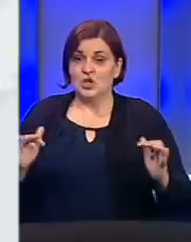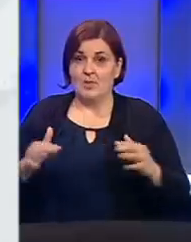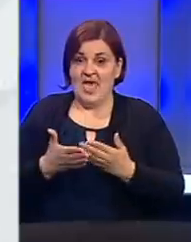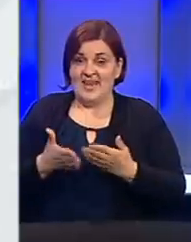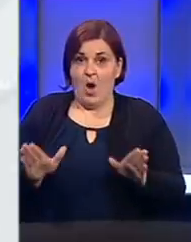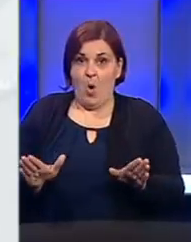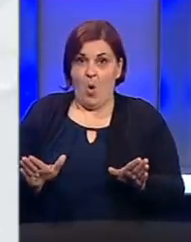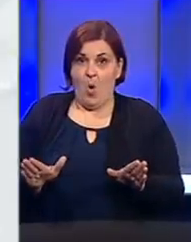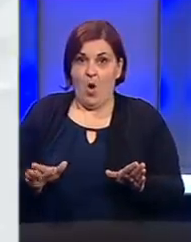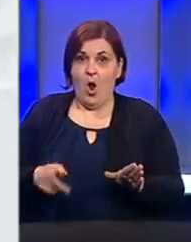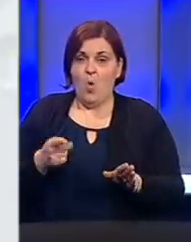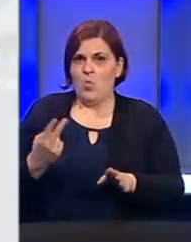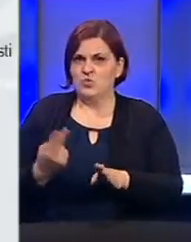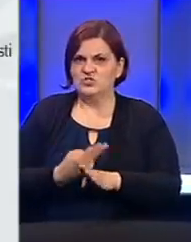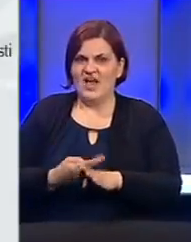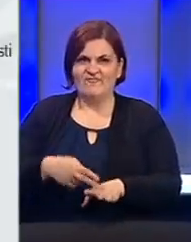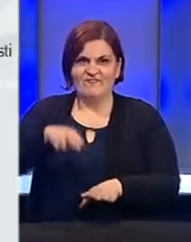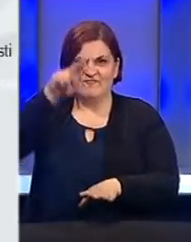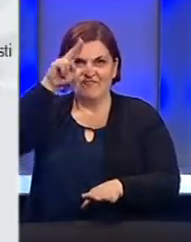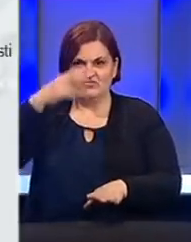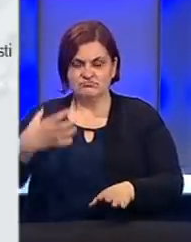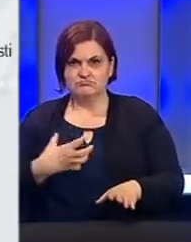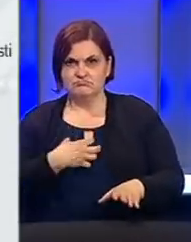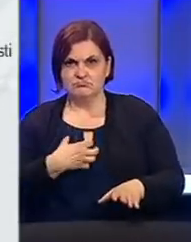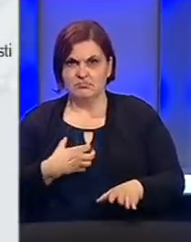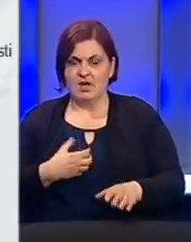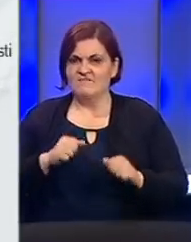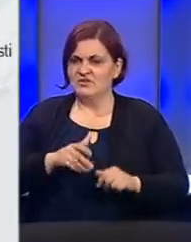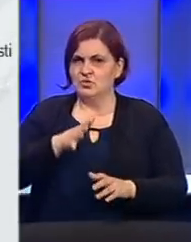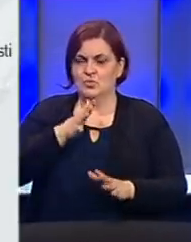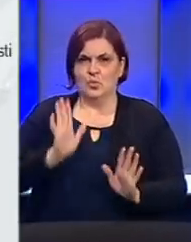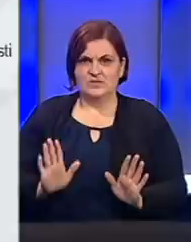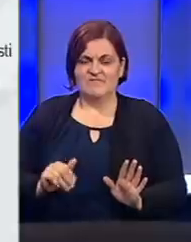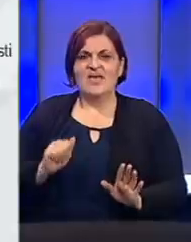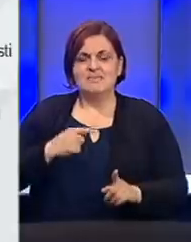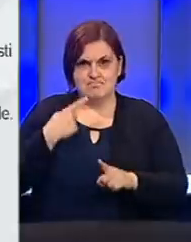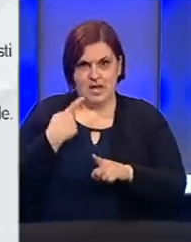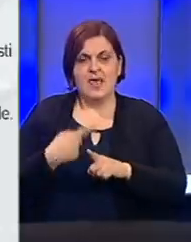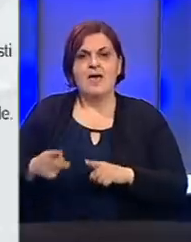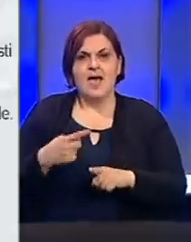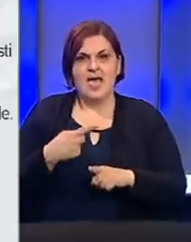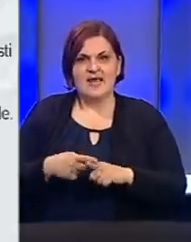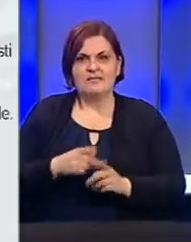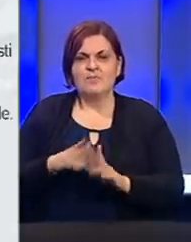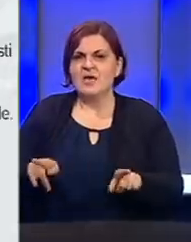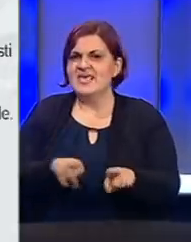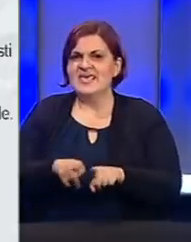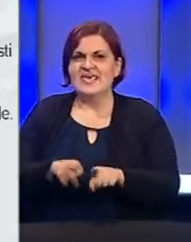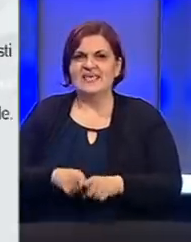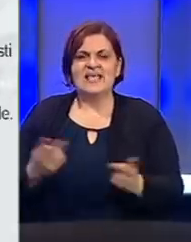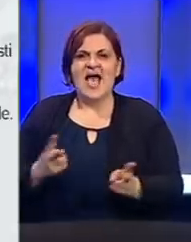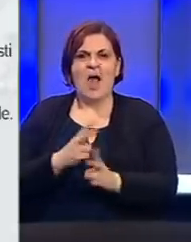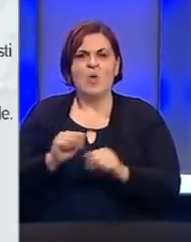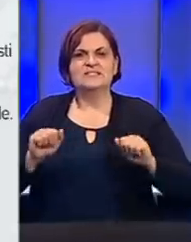otvorenom uz uobičajna fašistička obilježija, vlasti u Sarajevi bi imale razloga da postupe jednako kao i